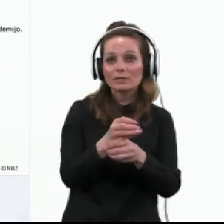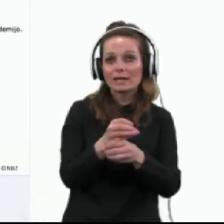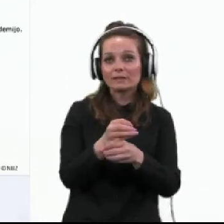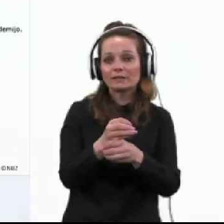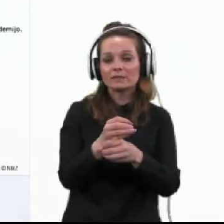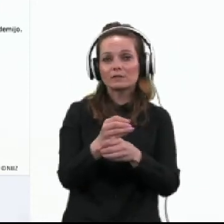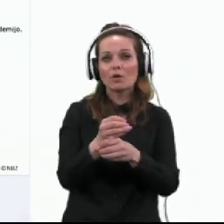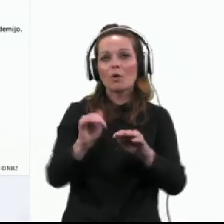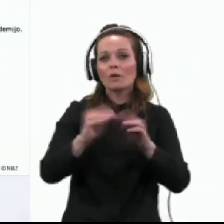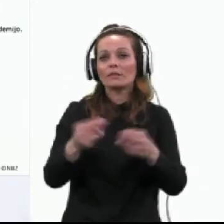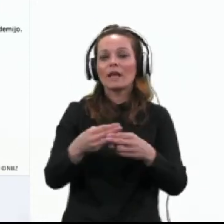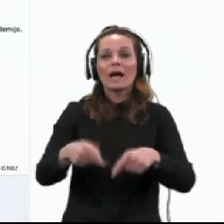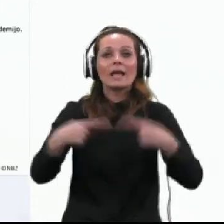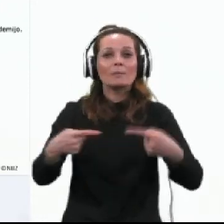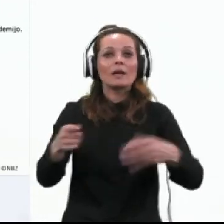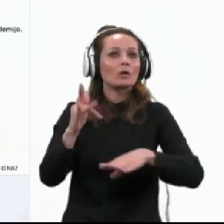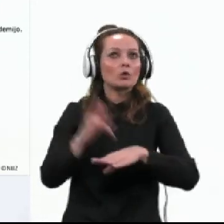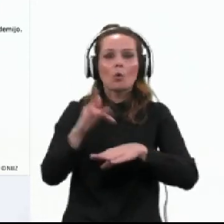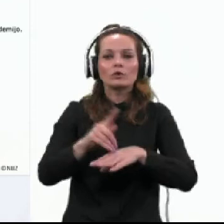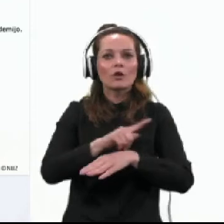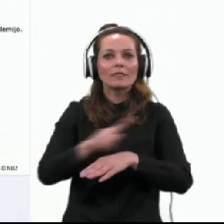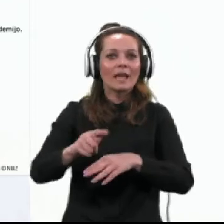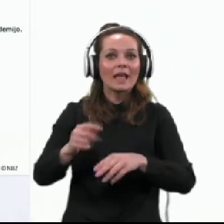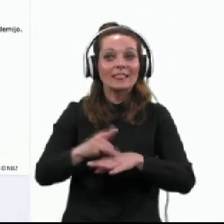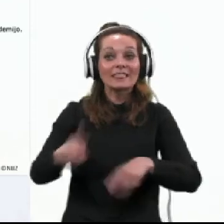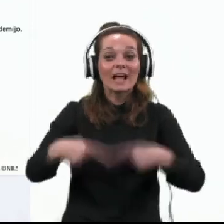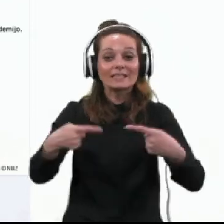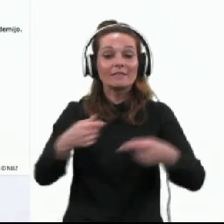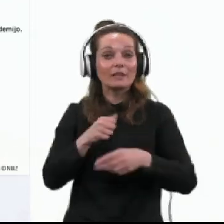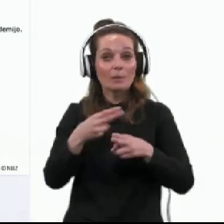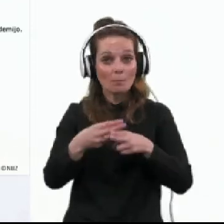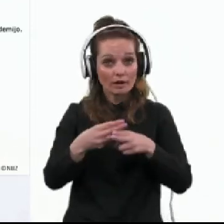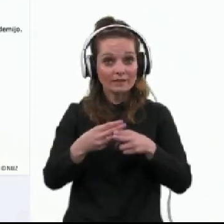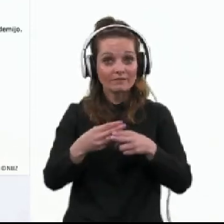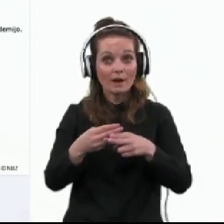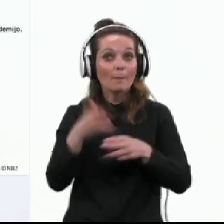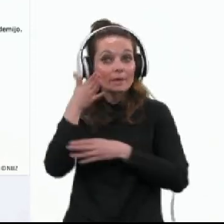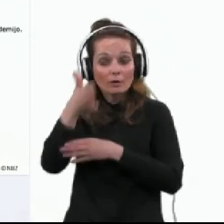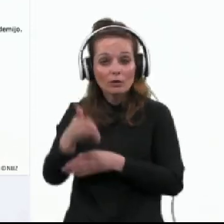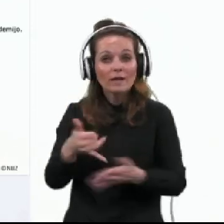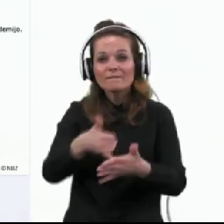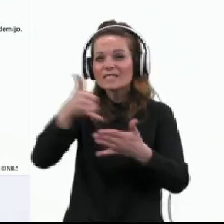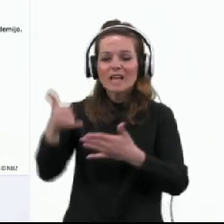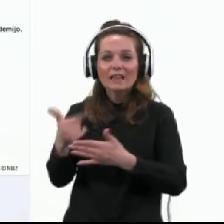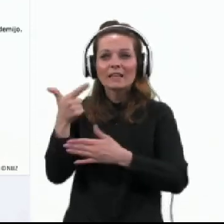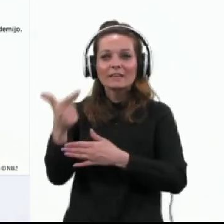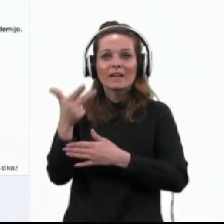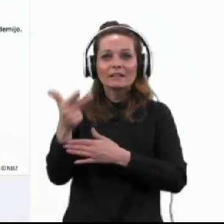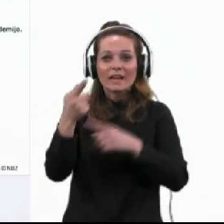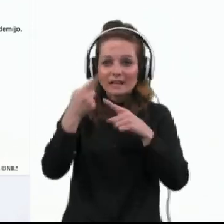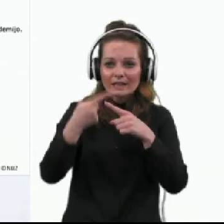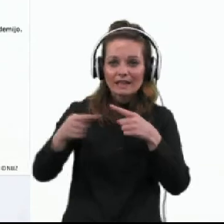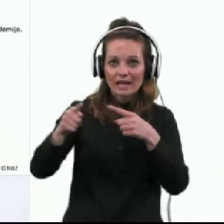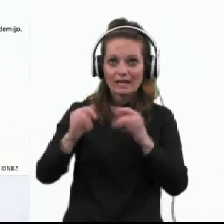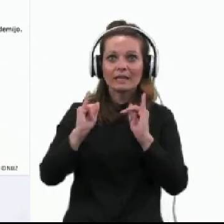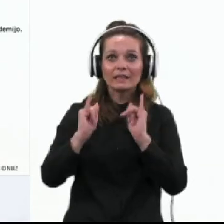kroničnih nenalezljivih bolezni v prihodnje. V zadnjih dveh, treh valovih se